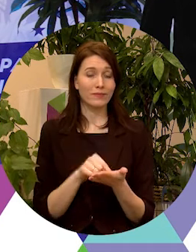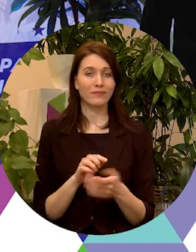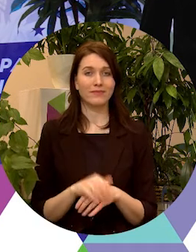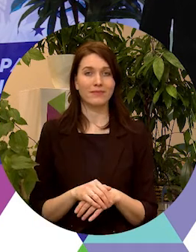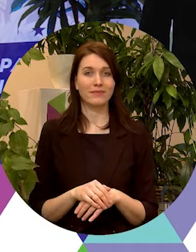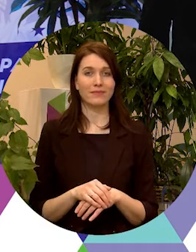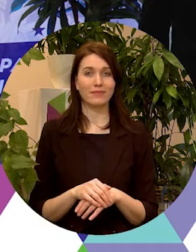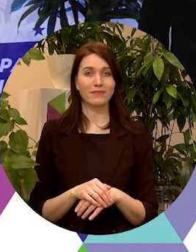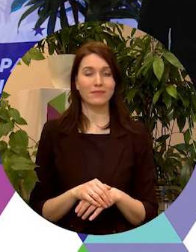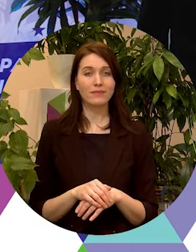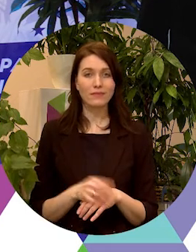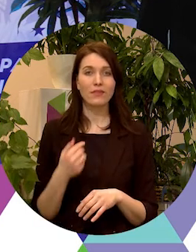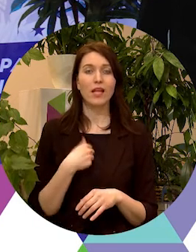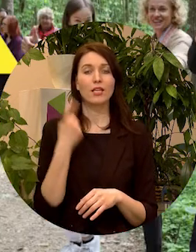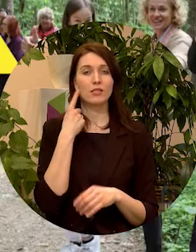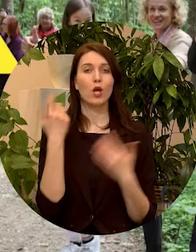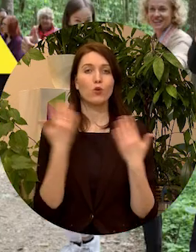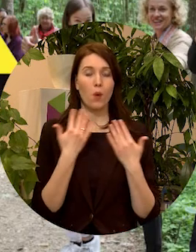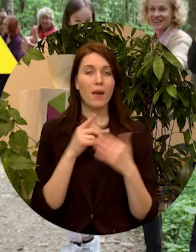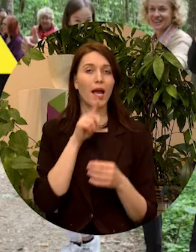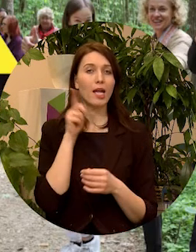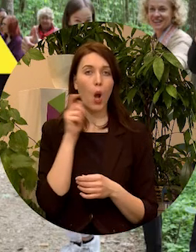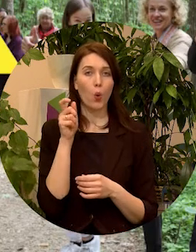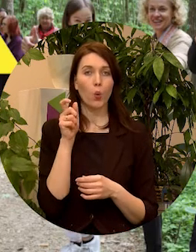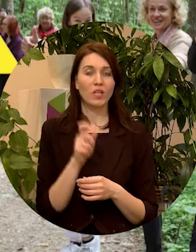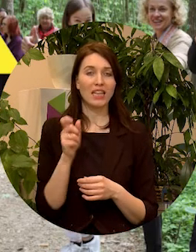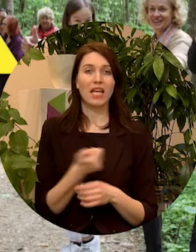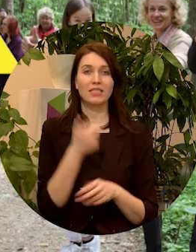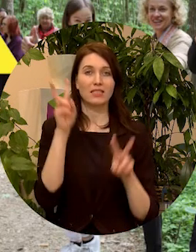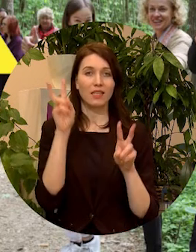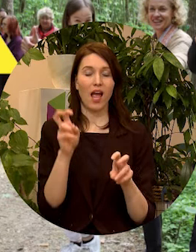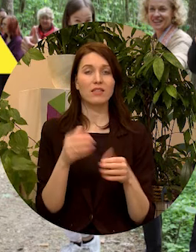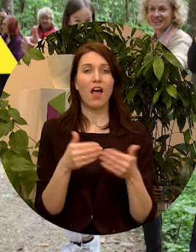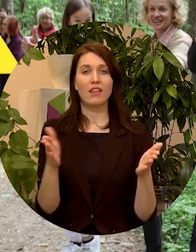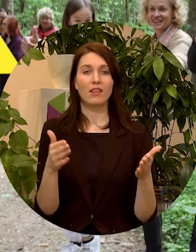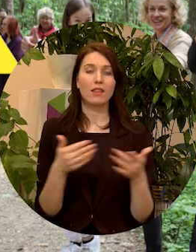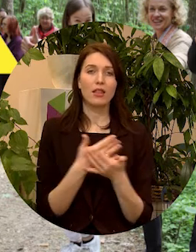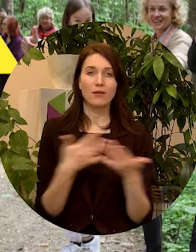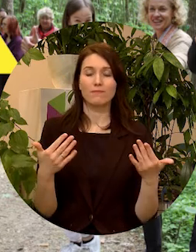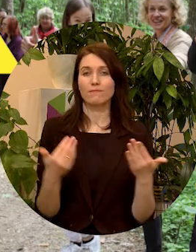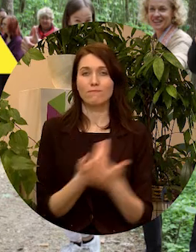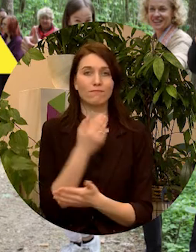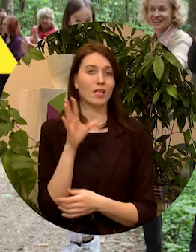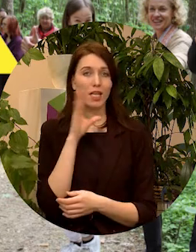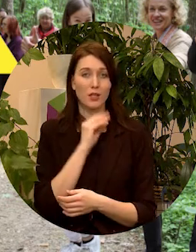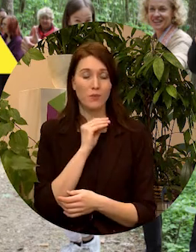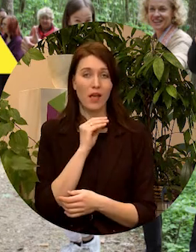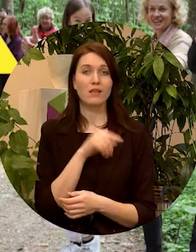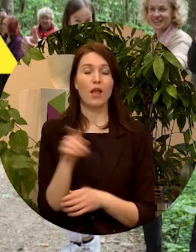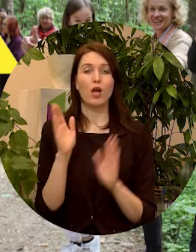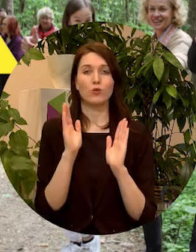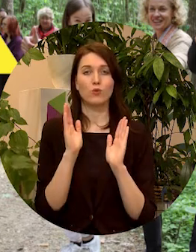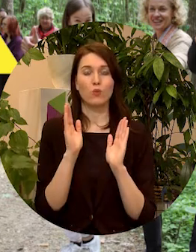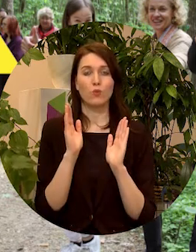Jā, es domāju, ka jaunatnes gads tiešām pavērs daudz jaunas iespējas, un tās būs,